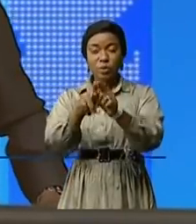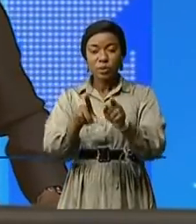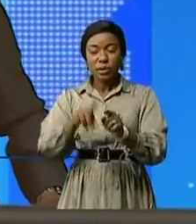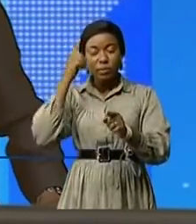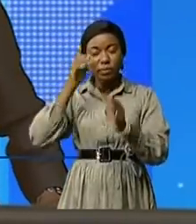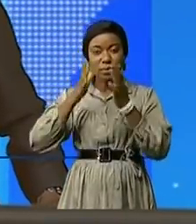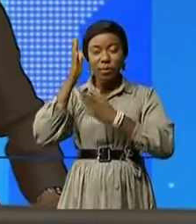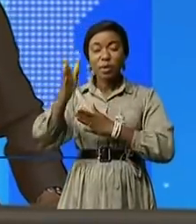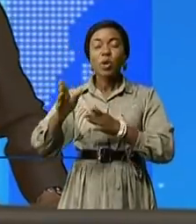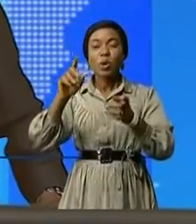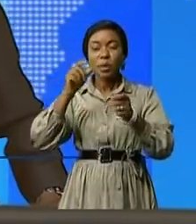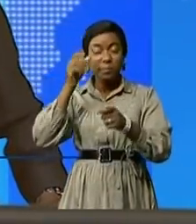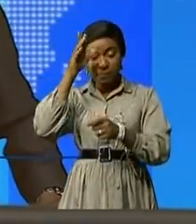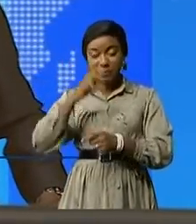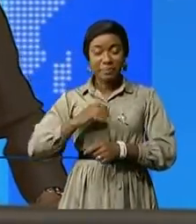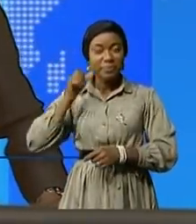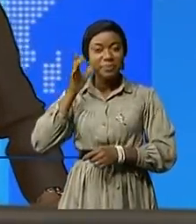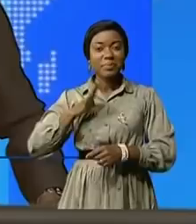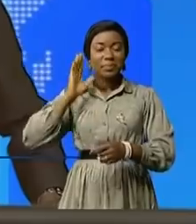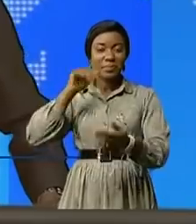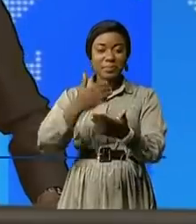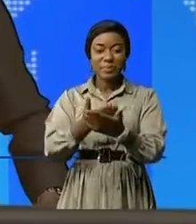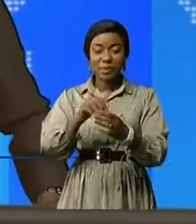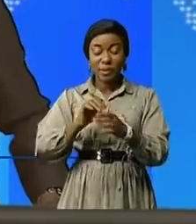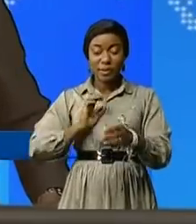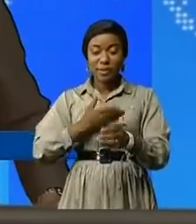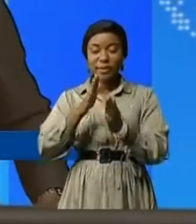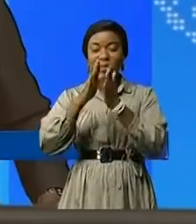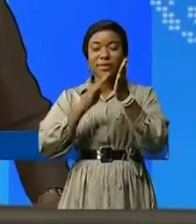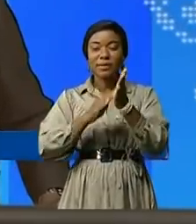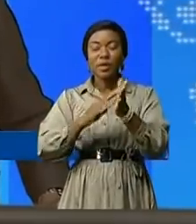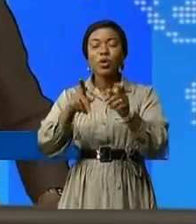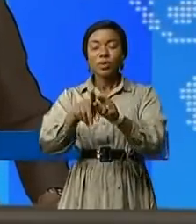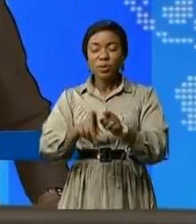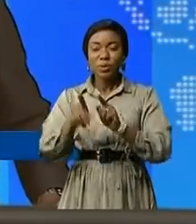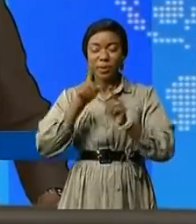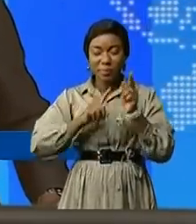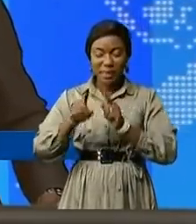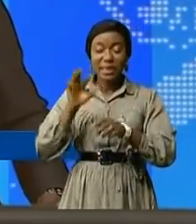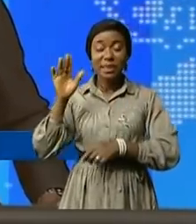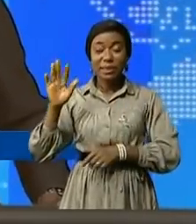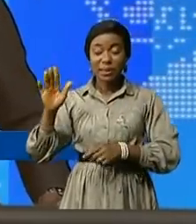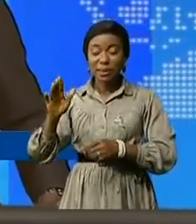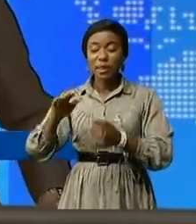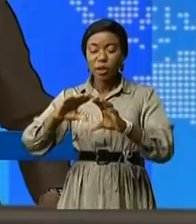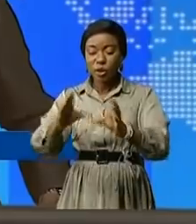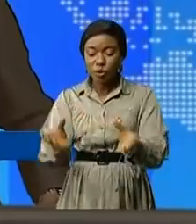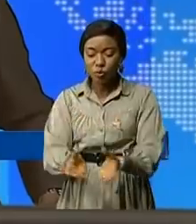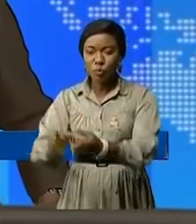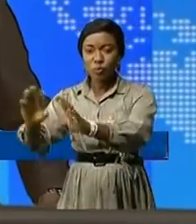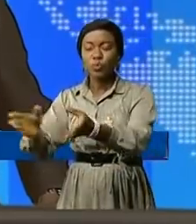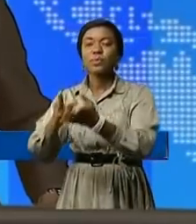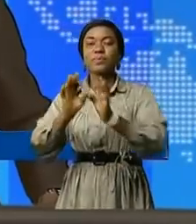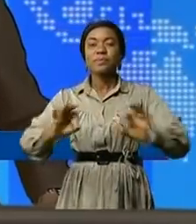pour les titres. Mesdames, Messieurs, bonsoir. Bienvenue. Aux 19h, je l'ai dit au sommaire, Kinshasa, zéro trou. Le gouvernement de la